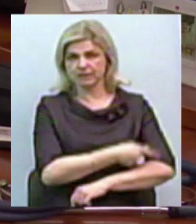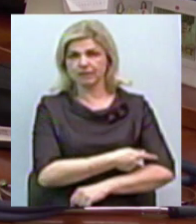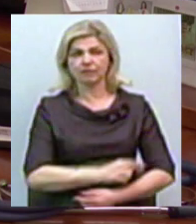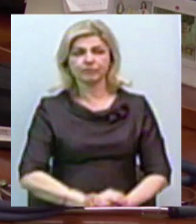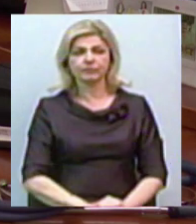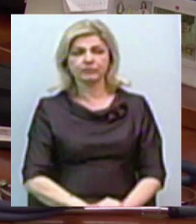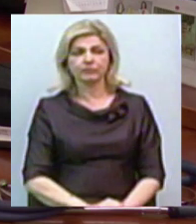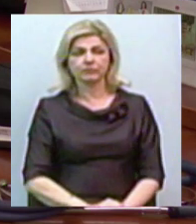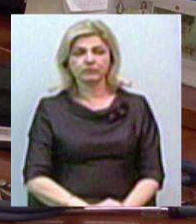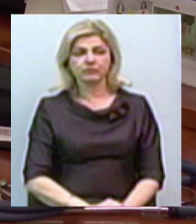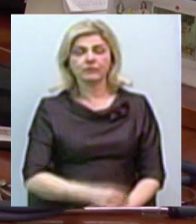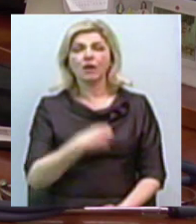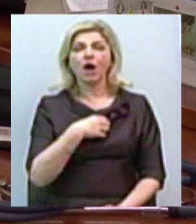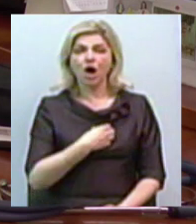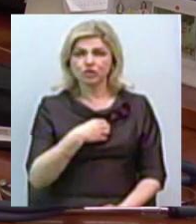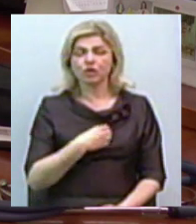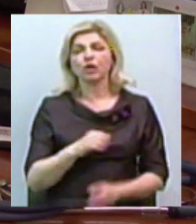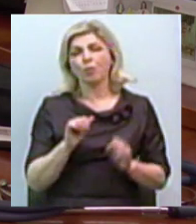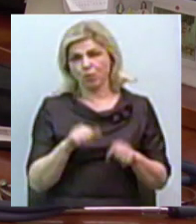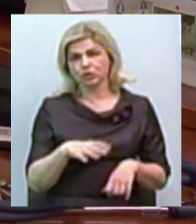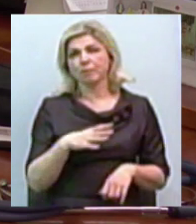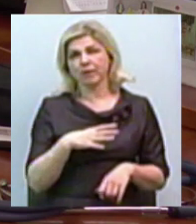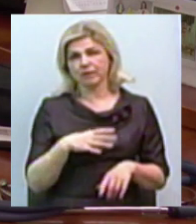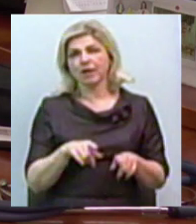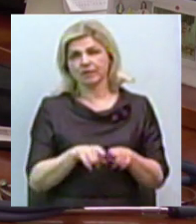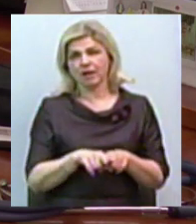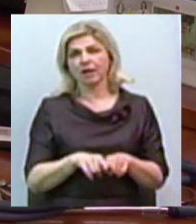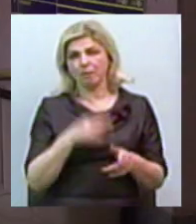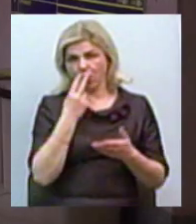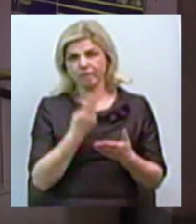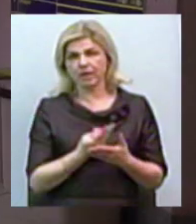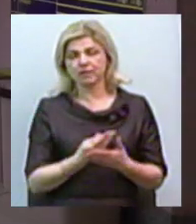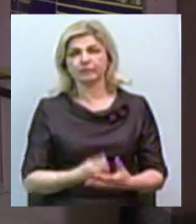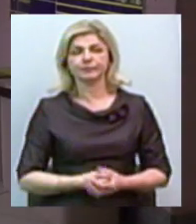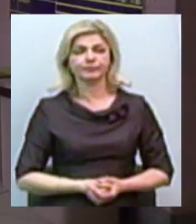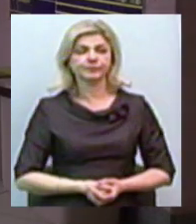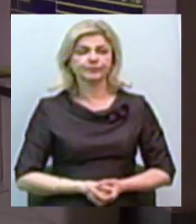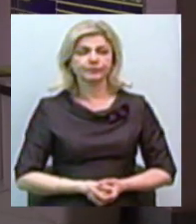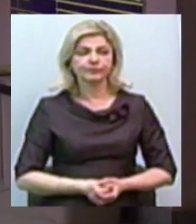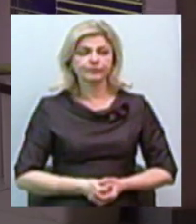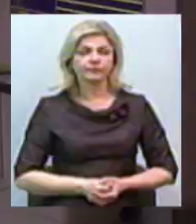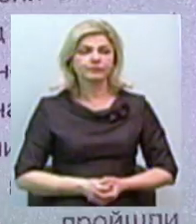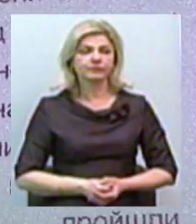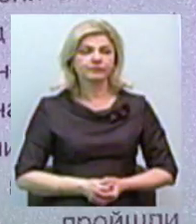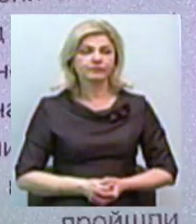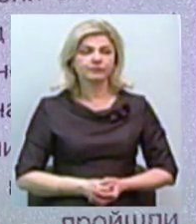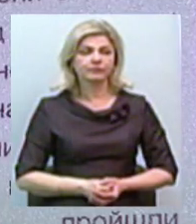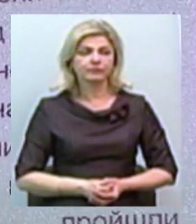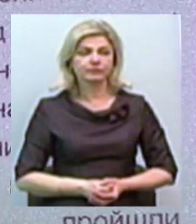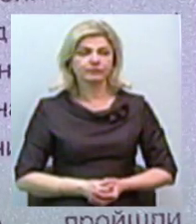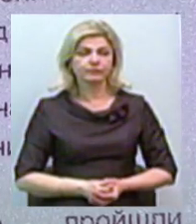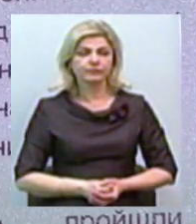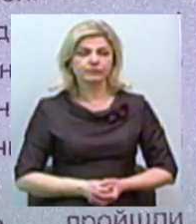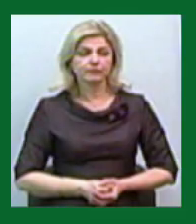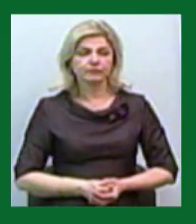кашель, нежить, можуть бути такі симптоми інтоксікації. Світлана Кльосова, Юлія Філімон, новини на Суспільному,